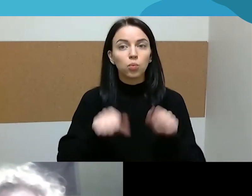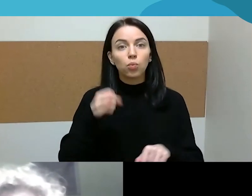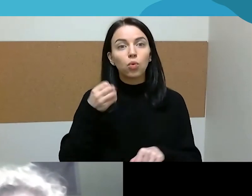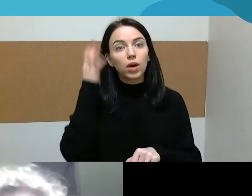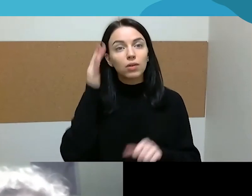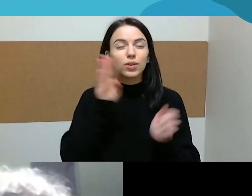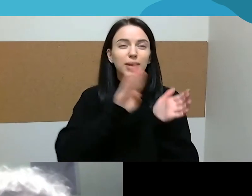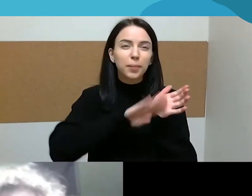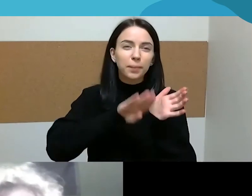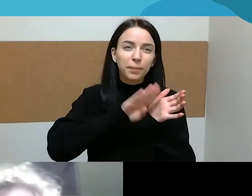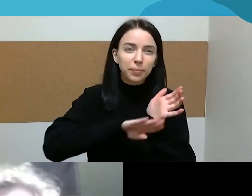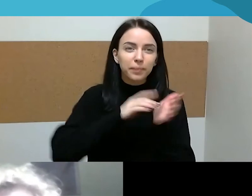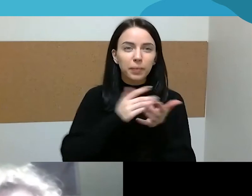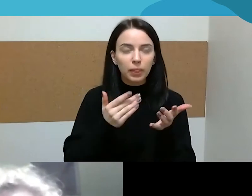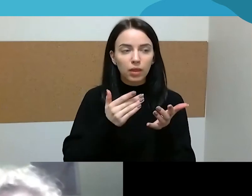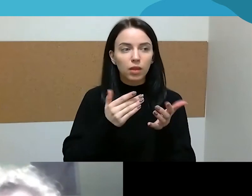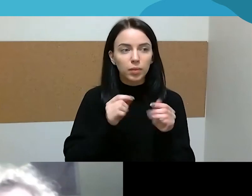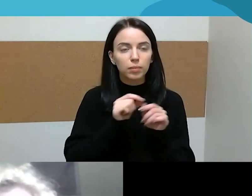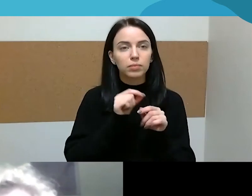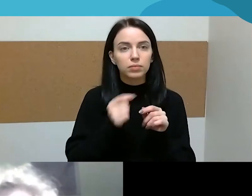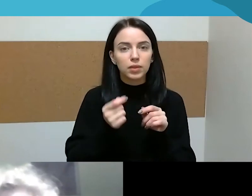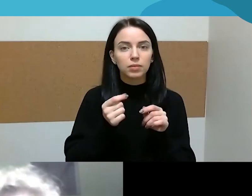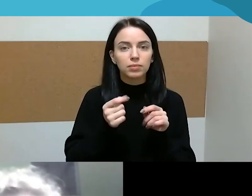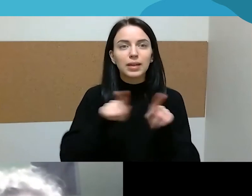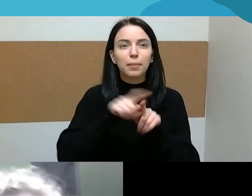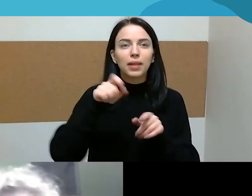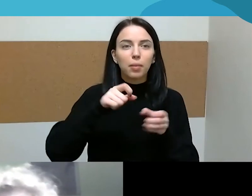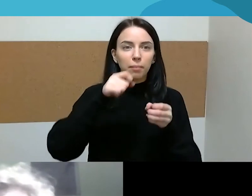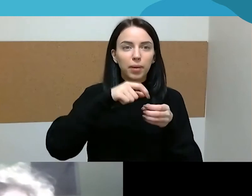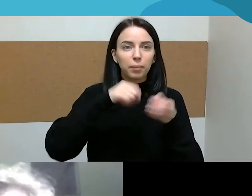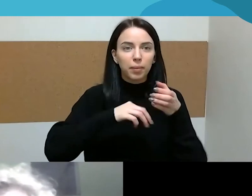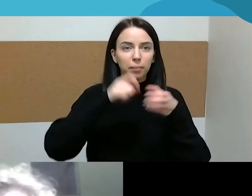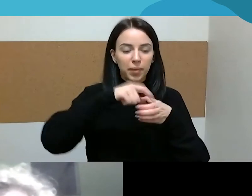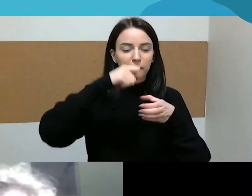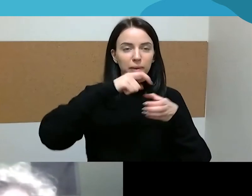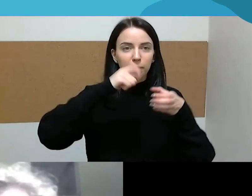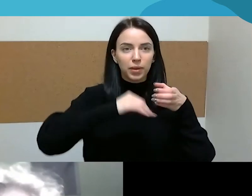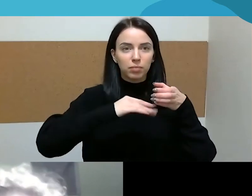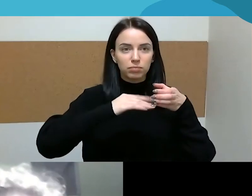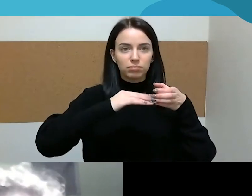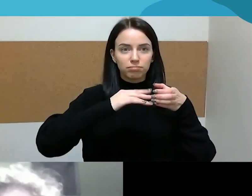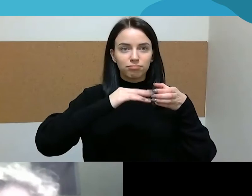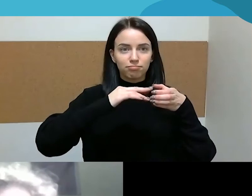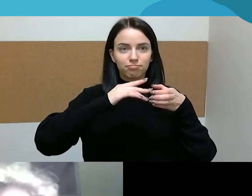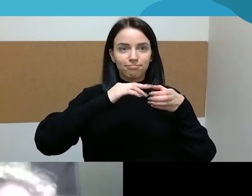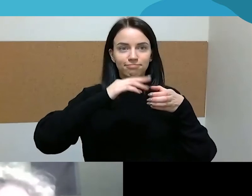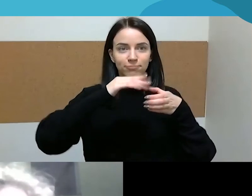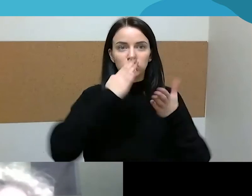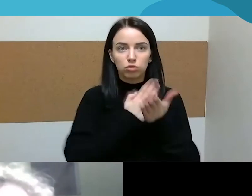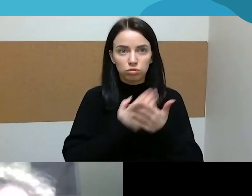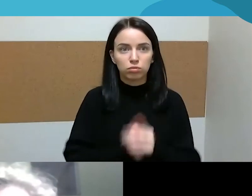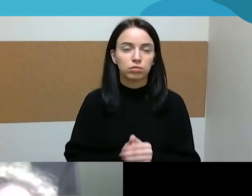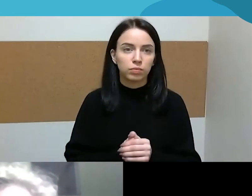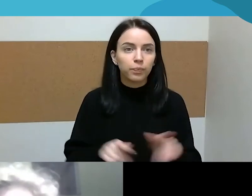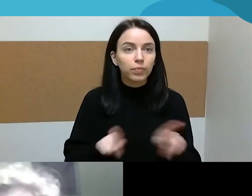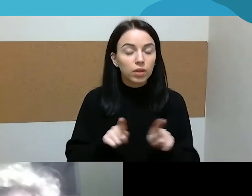tau tarsi, nu, taip lašas, palašo, vat, lašina, kad nu, vat, tu tarsi ne visai savo daržė. Tai šitos smulkmenos irgi yra labai